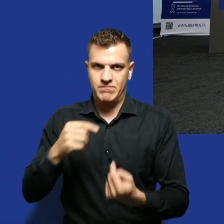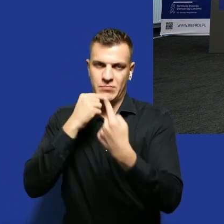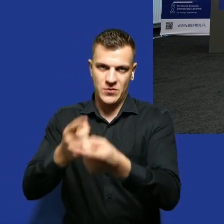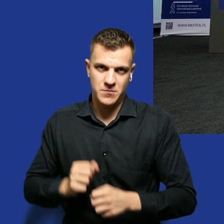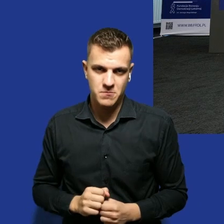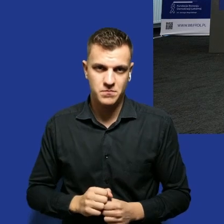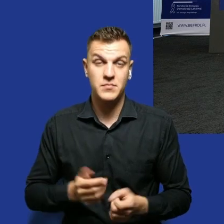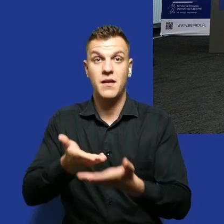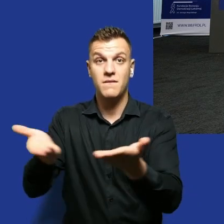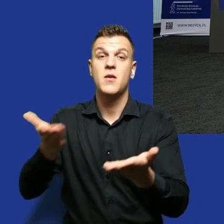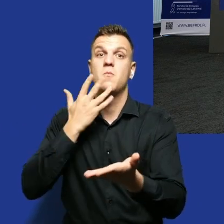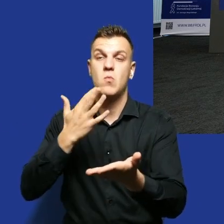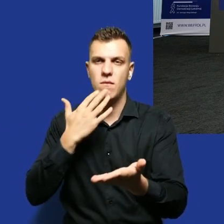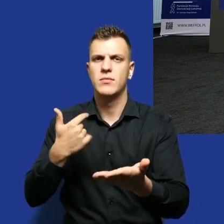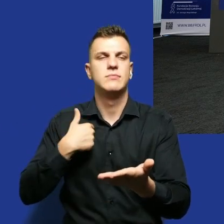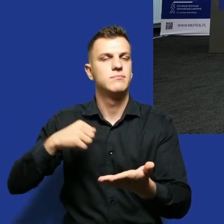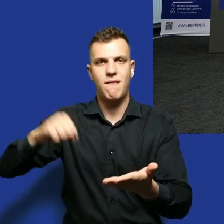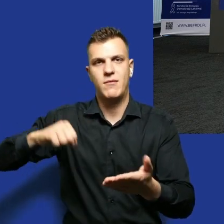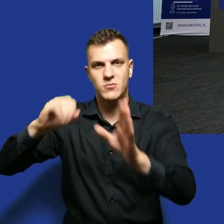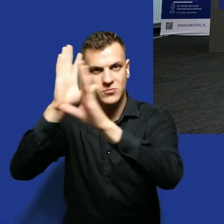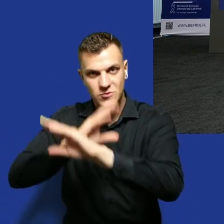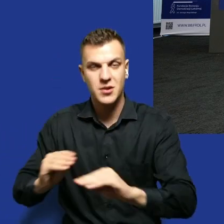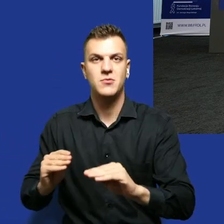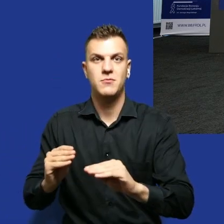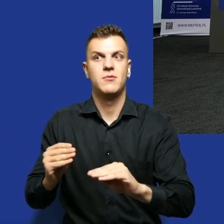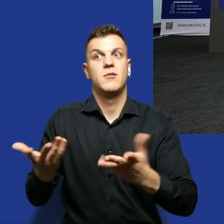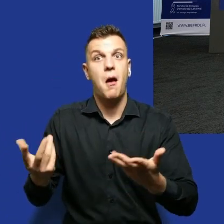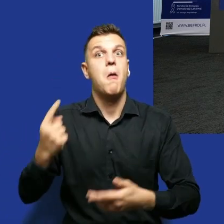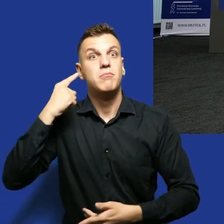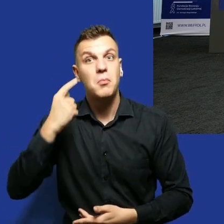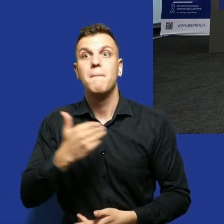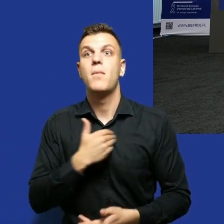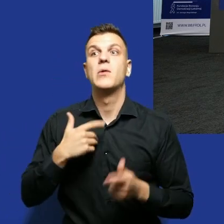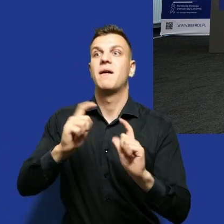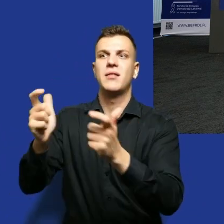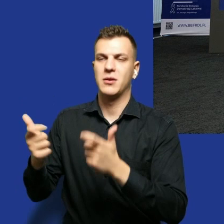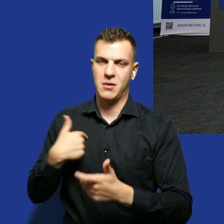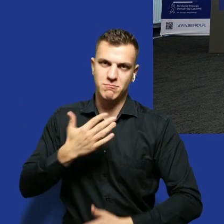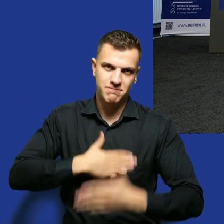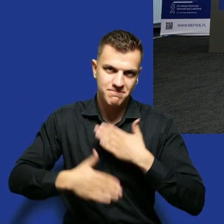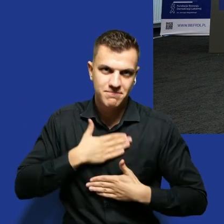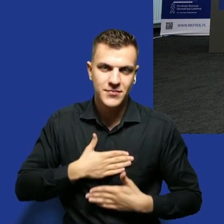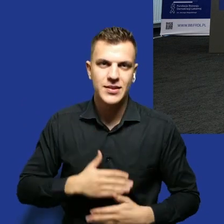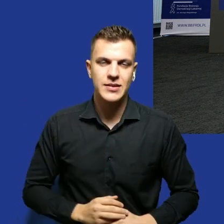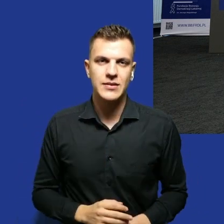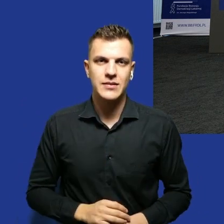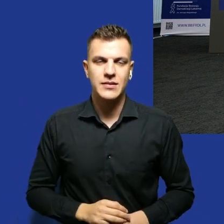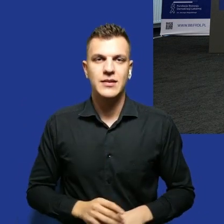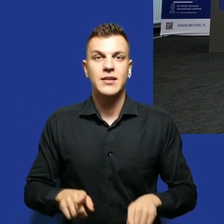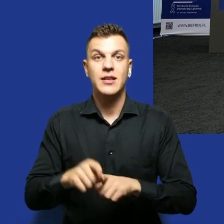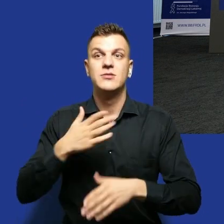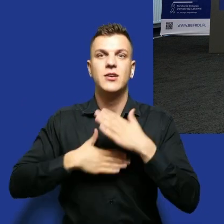państwo mówią oczywiście bardzo to szanuję i fajnie dowiadywać się co się dzieje w Polsce ja tutaj cieszę się że głos